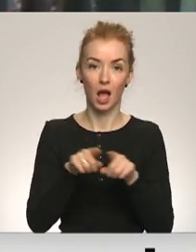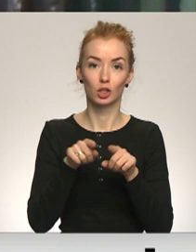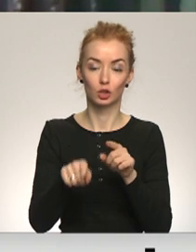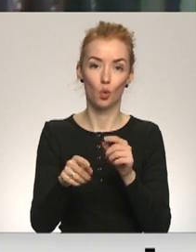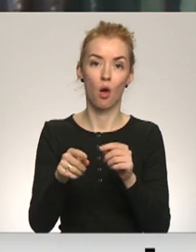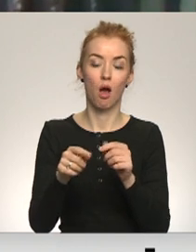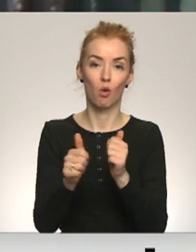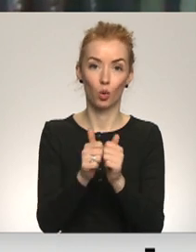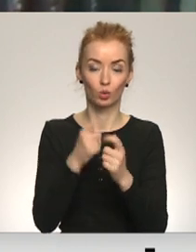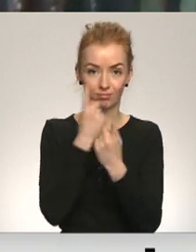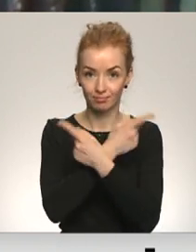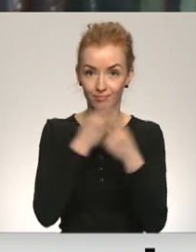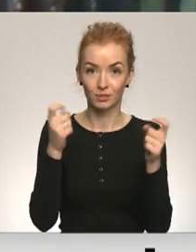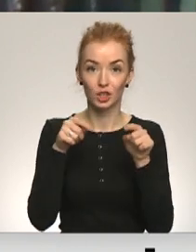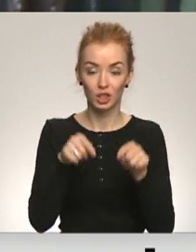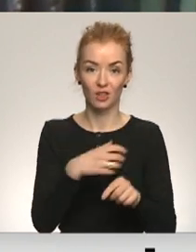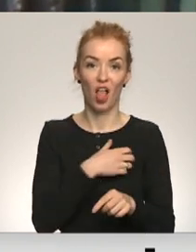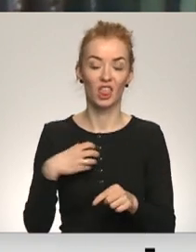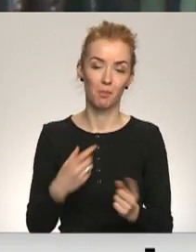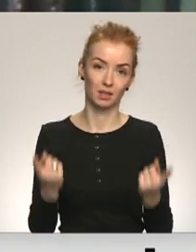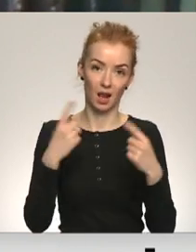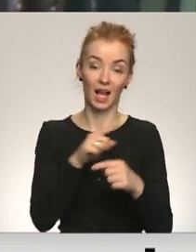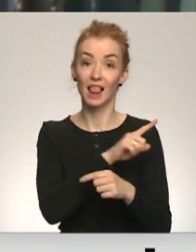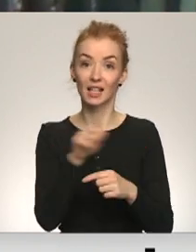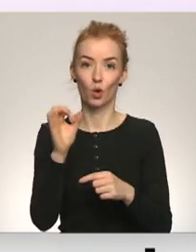konkursu izsludinātu vēl šīs valdības laikā, protu līdz okrovim. Mēs